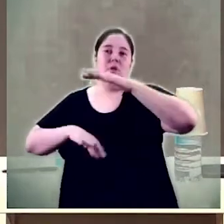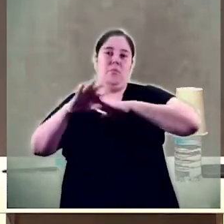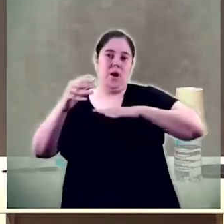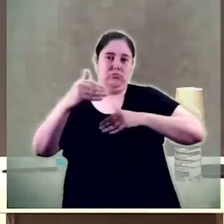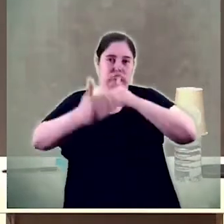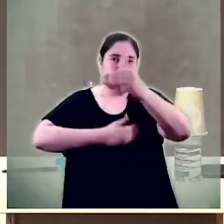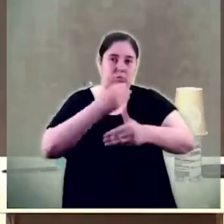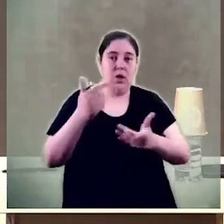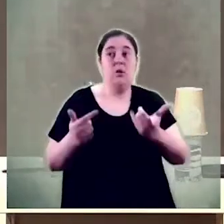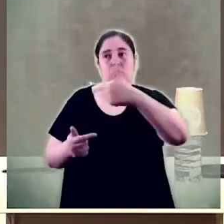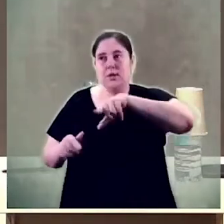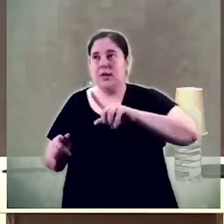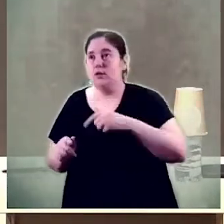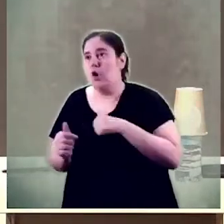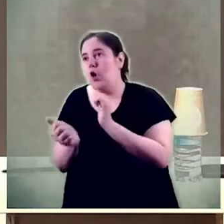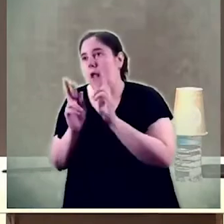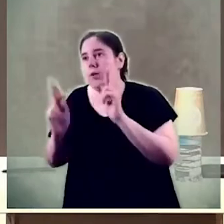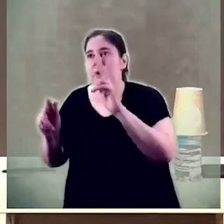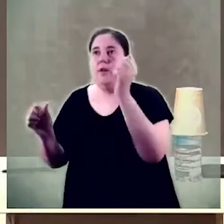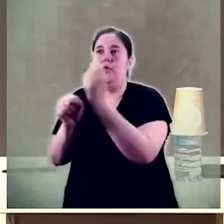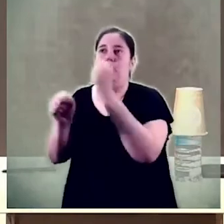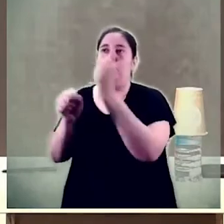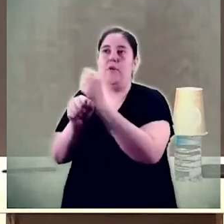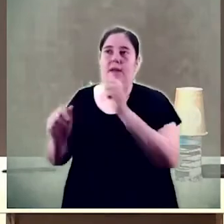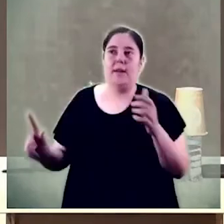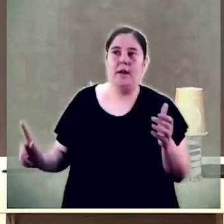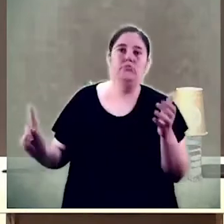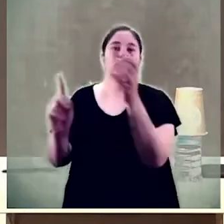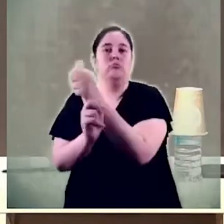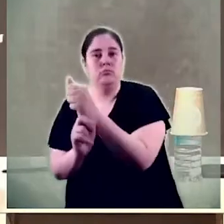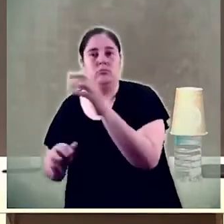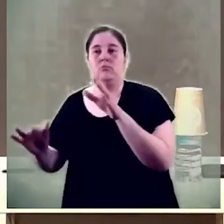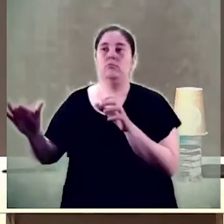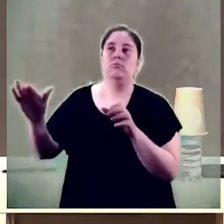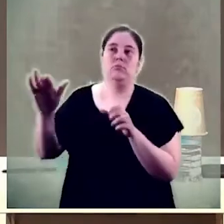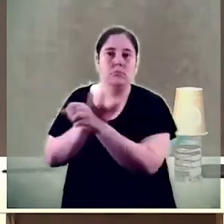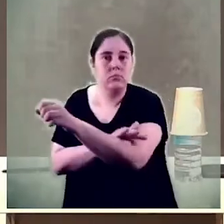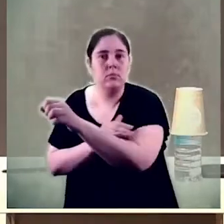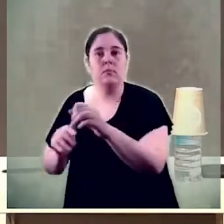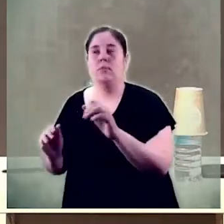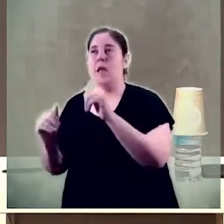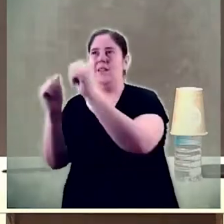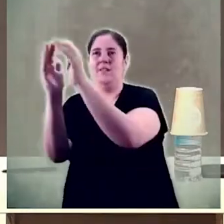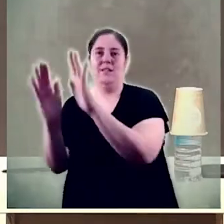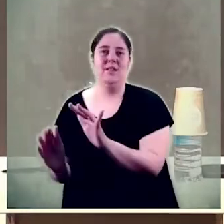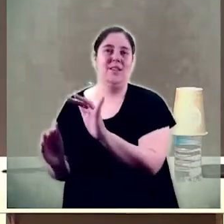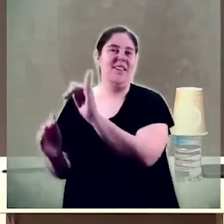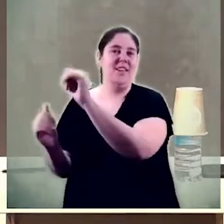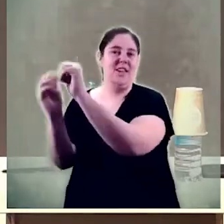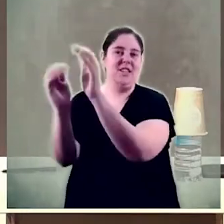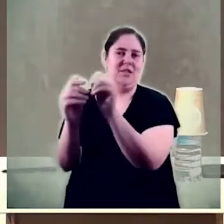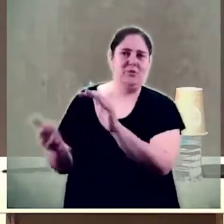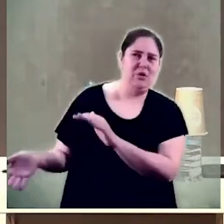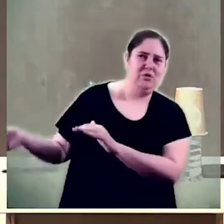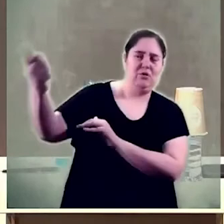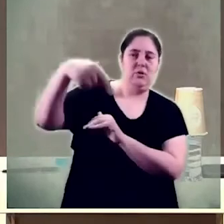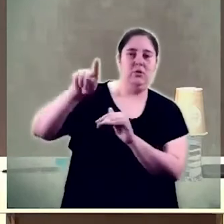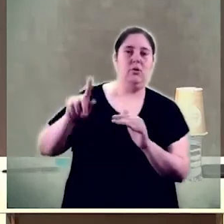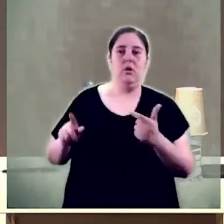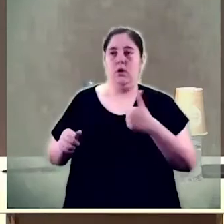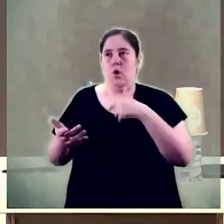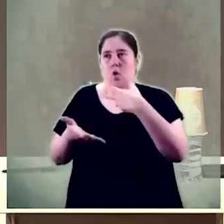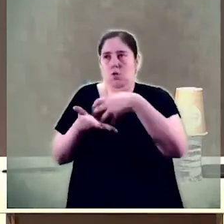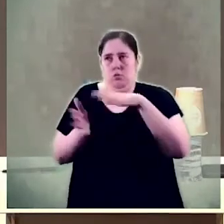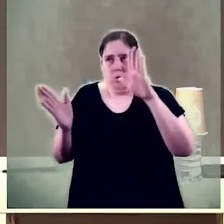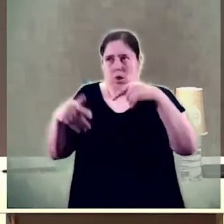aconseguim feina i treballant des de dintre de les diferents institucions ho fareu segur no tinc cap dubte perquè esteu